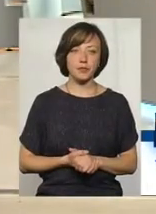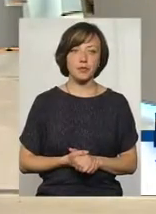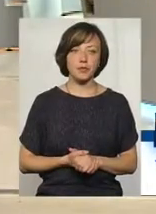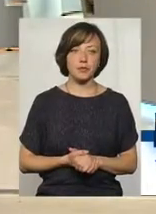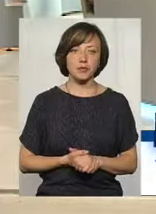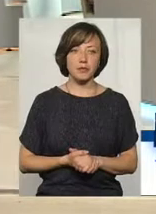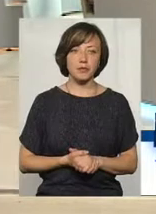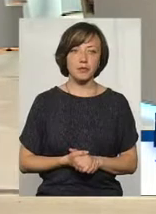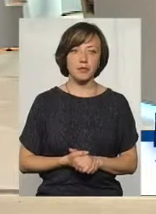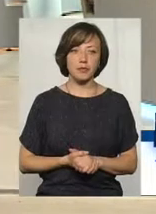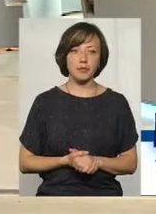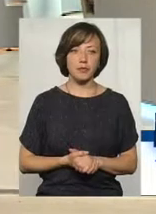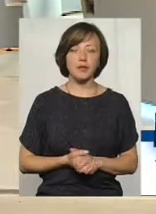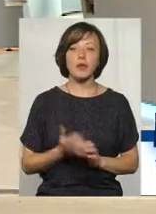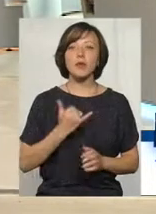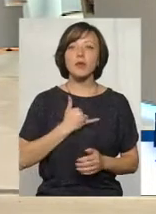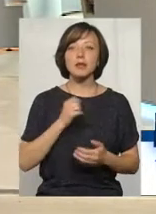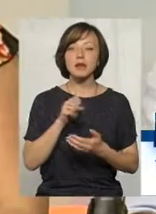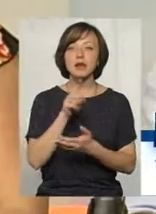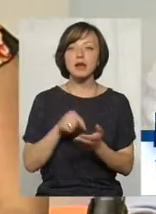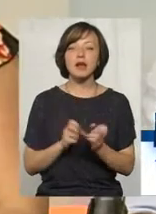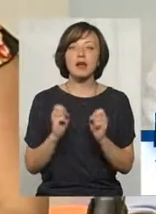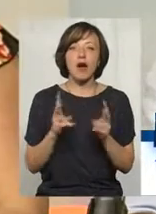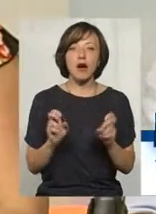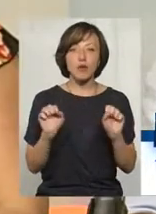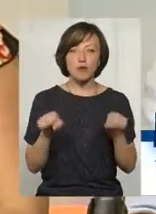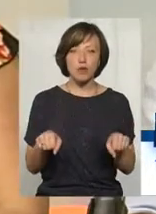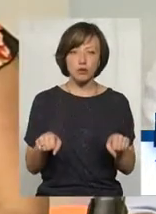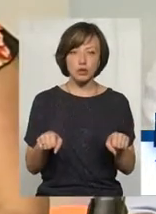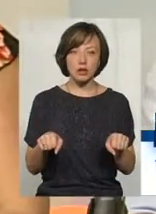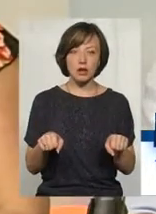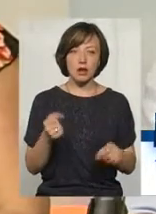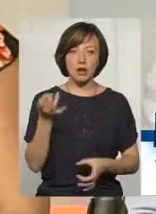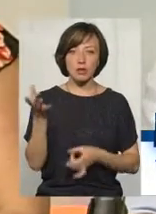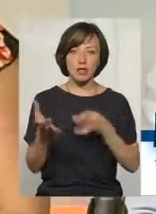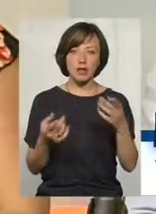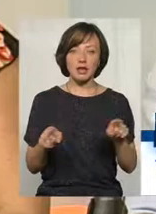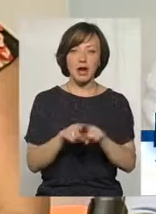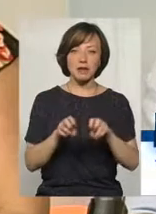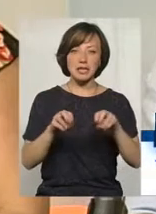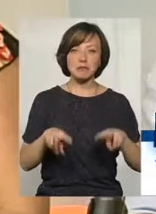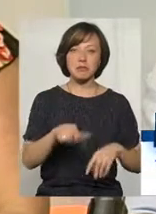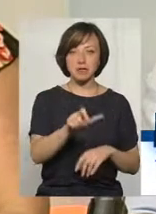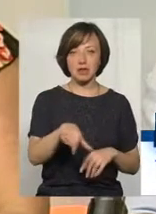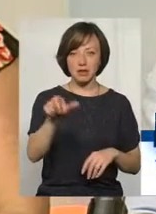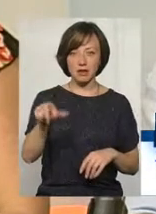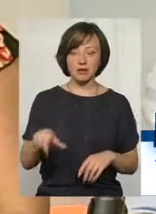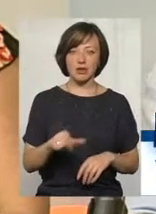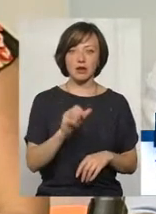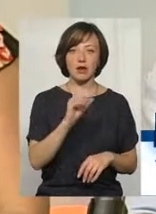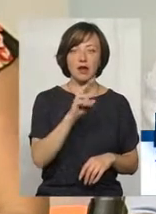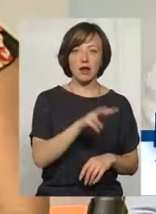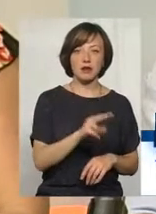питання, як можна розкидатися такими фахівцями, як Лариса